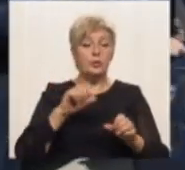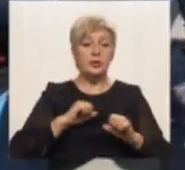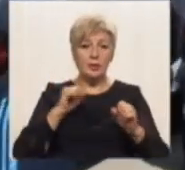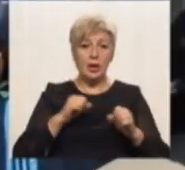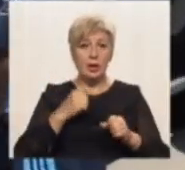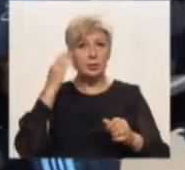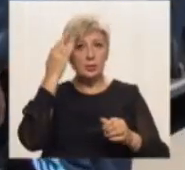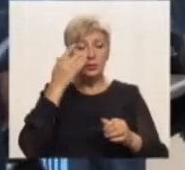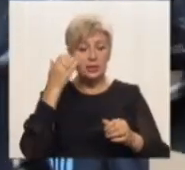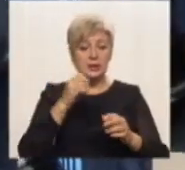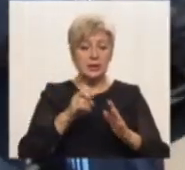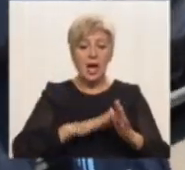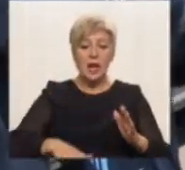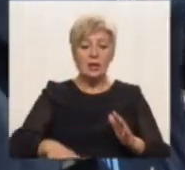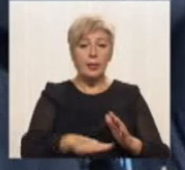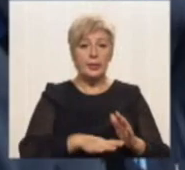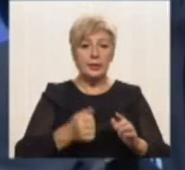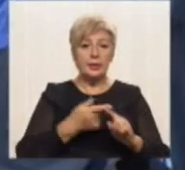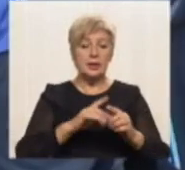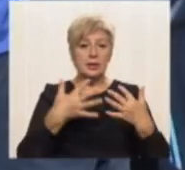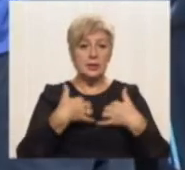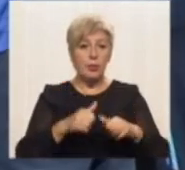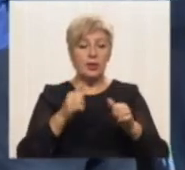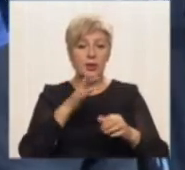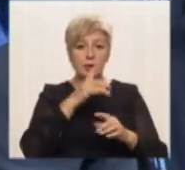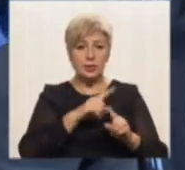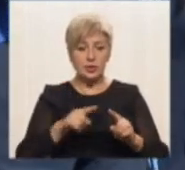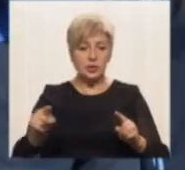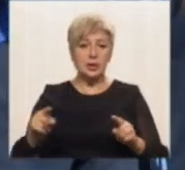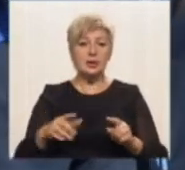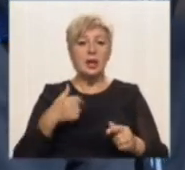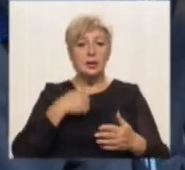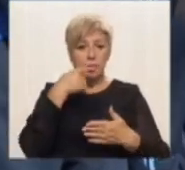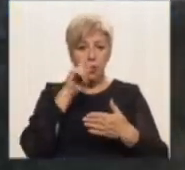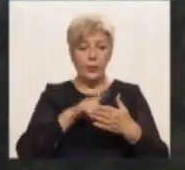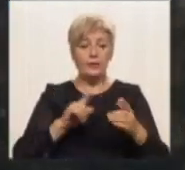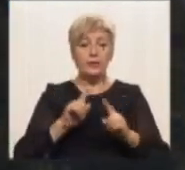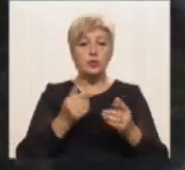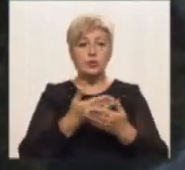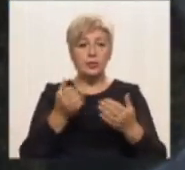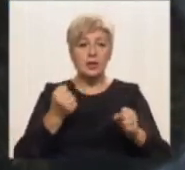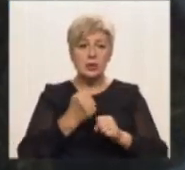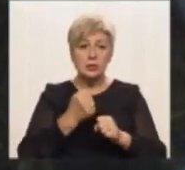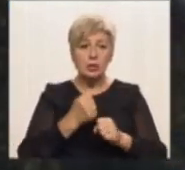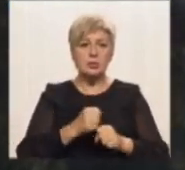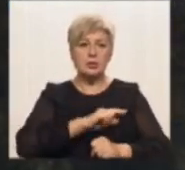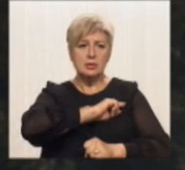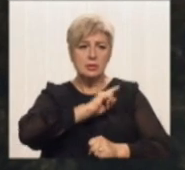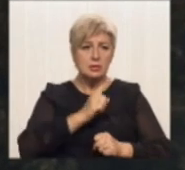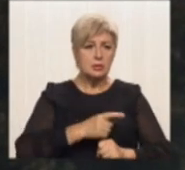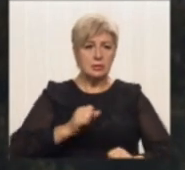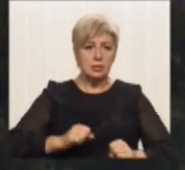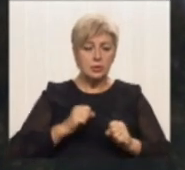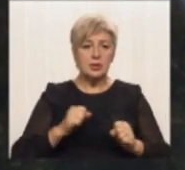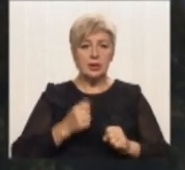паркеті, а це віднімає час. Це гра інстинктів, ми цього прагнемо. Я впевнений, що вони зроблять зусилля над собою. До того ж, Кушніров і